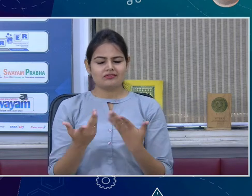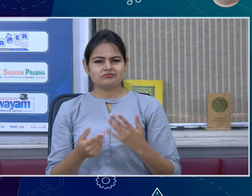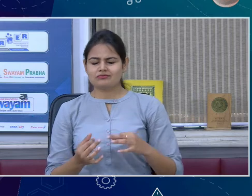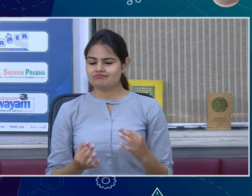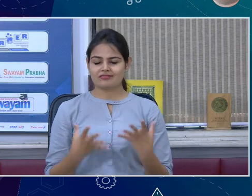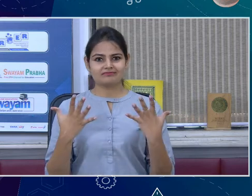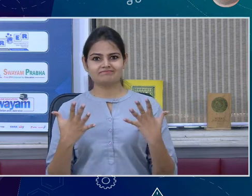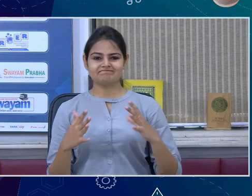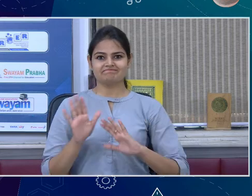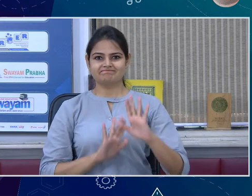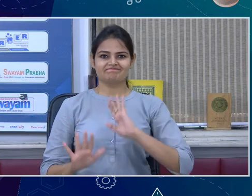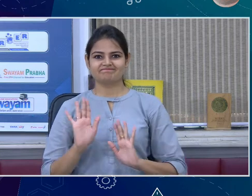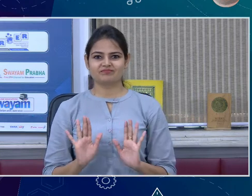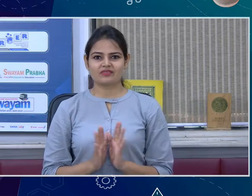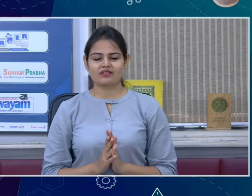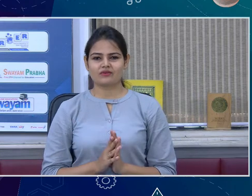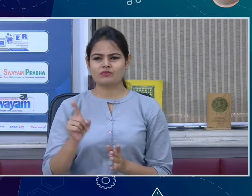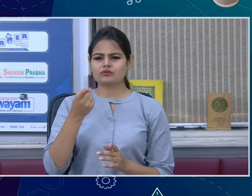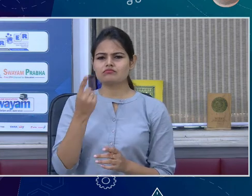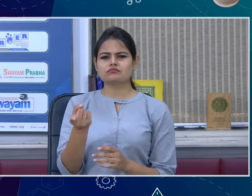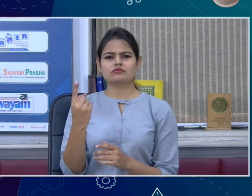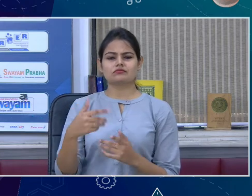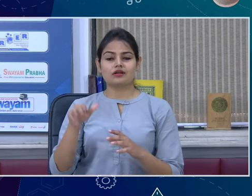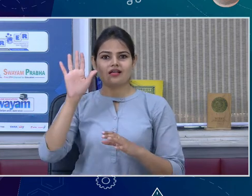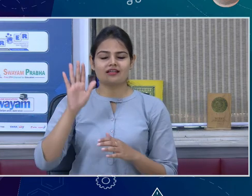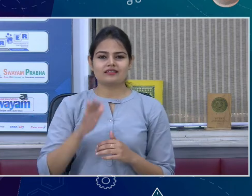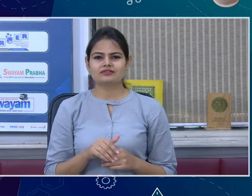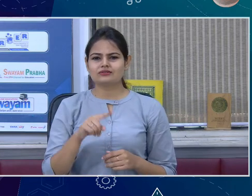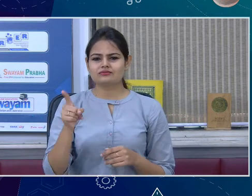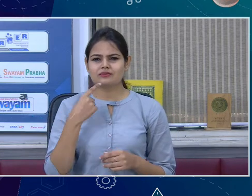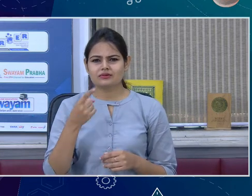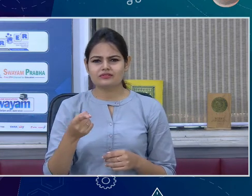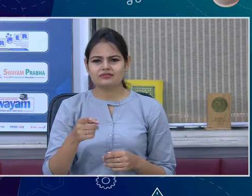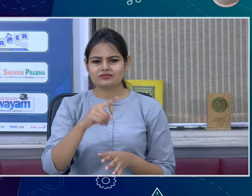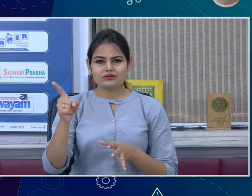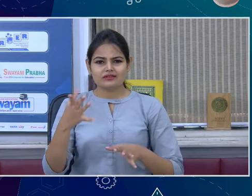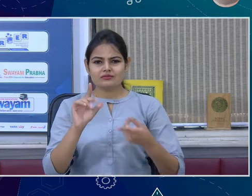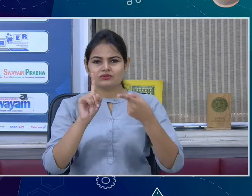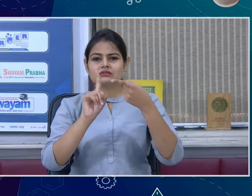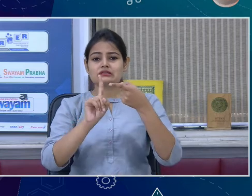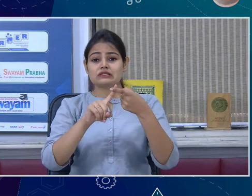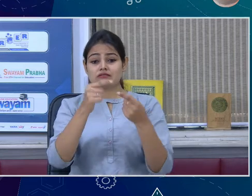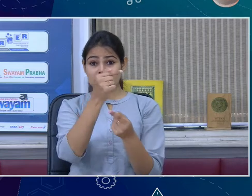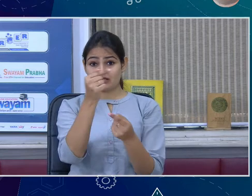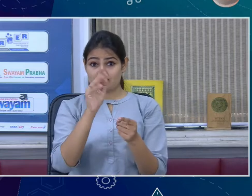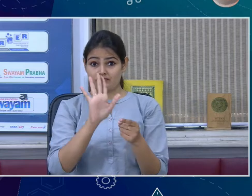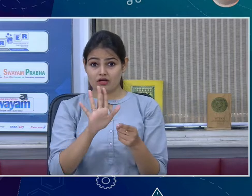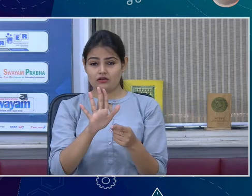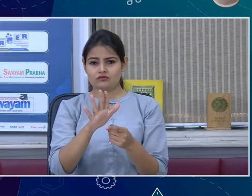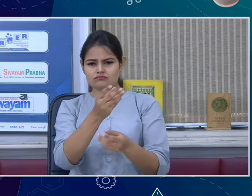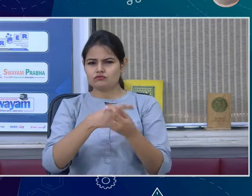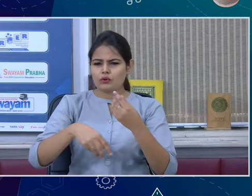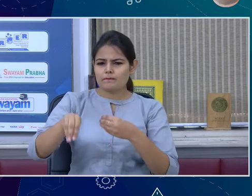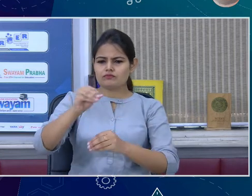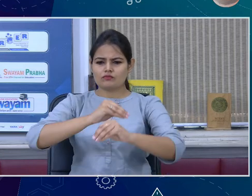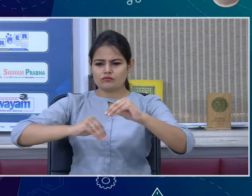sitting in classroom. They are always ready